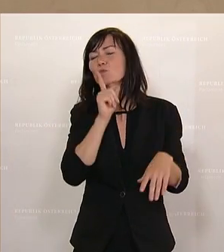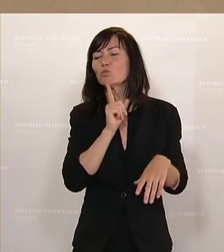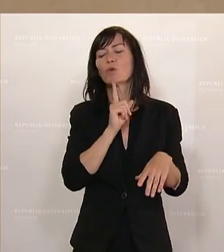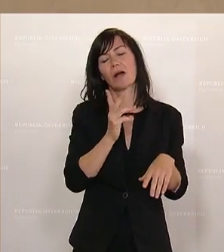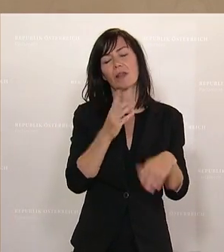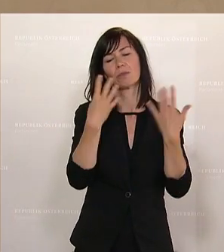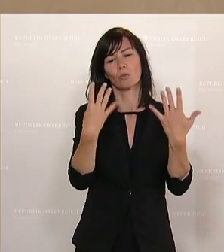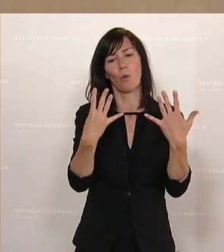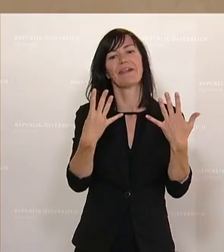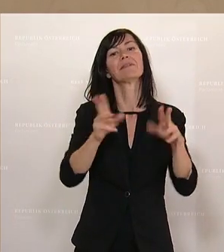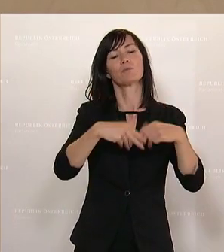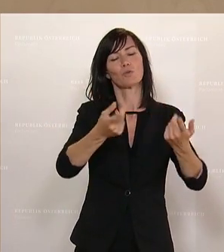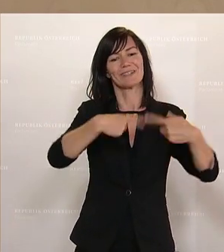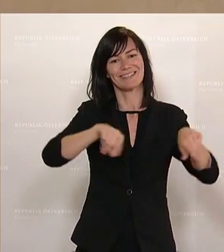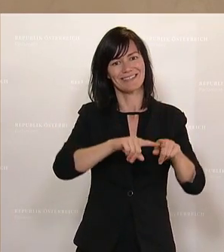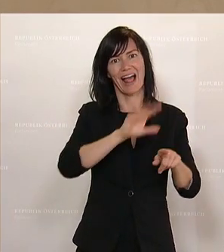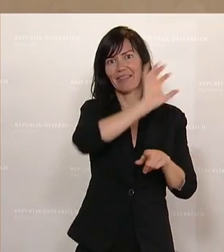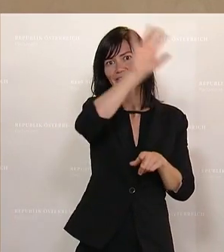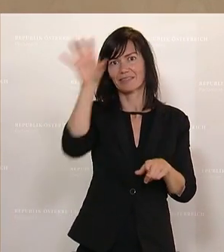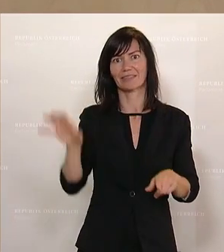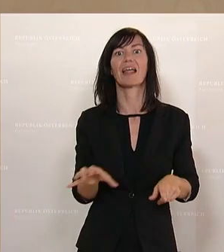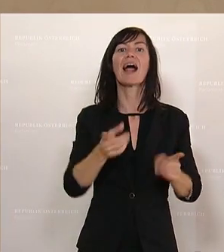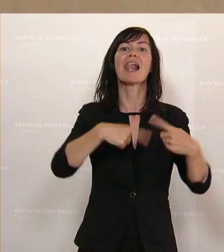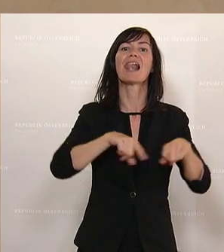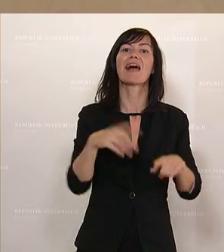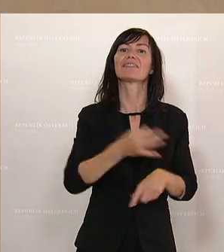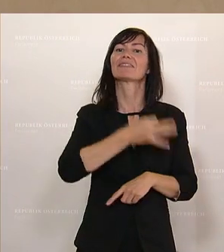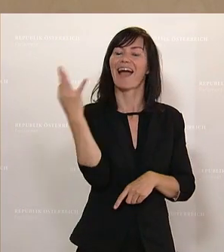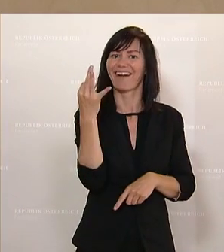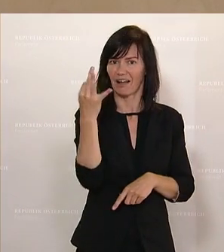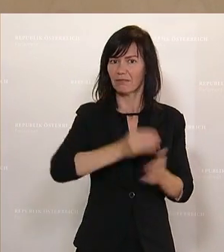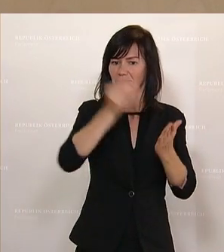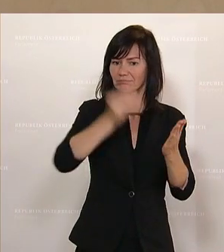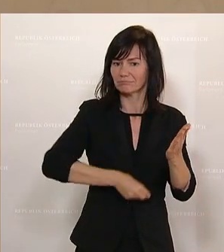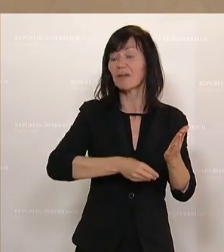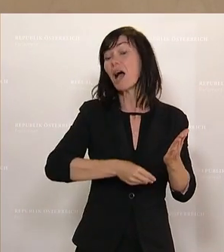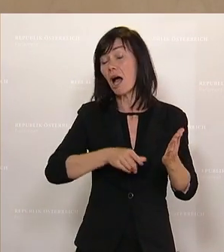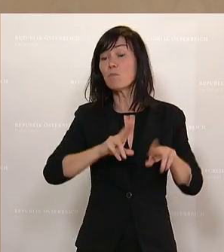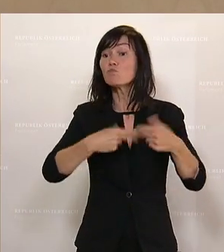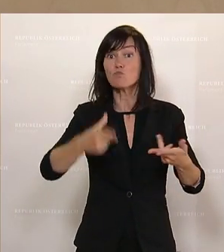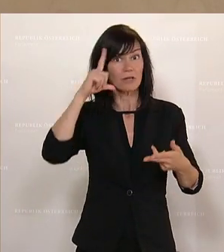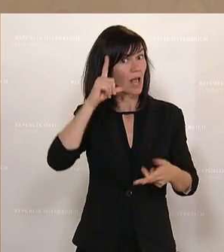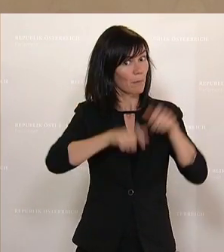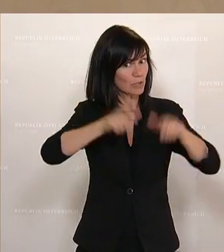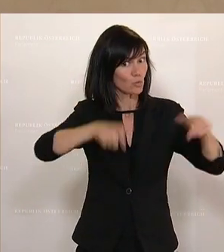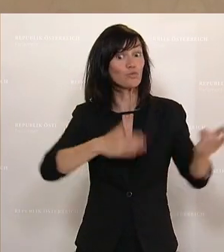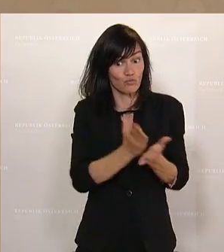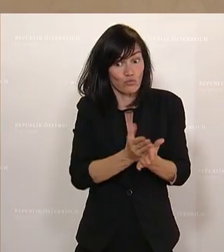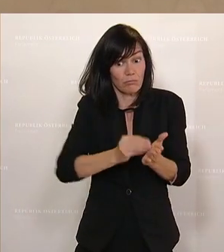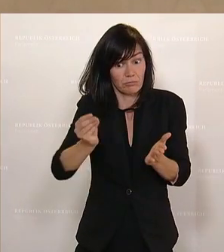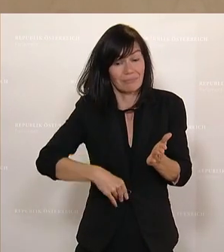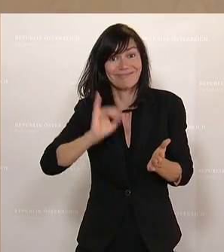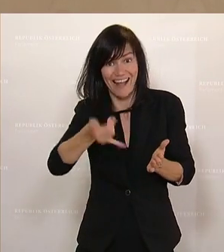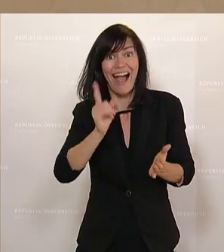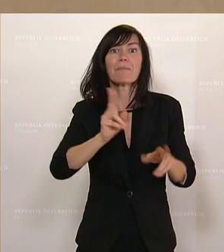Die Unterschriften der Landeshauptleute hätten wir schon, damit die Sache tatsächlich finalisiert ist. Und ich